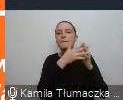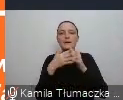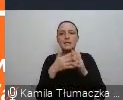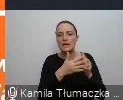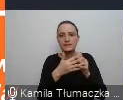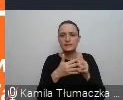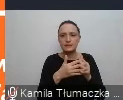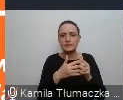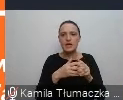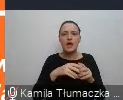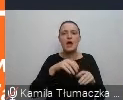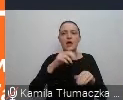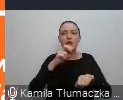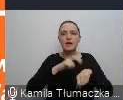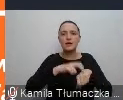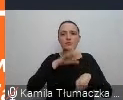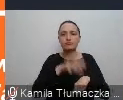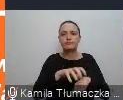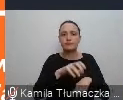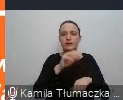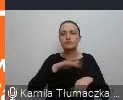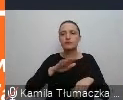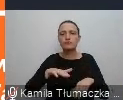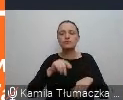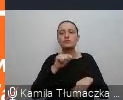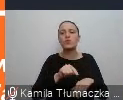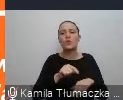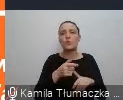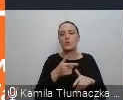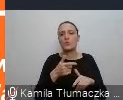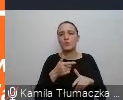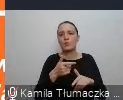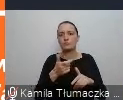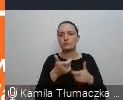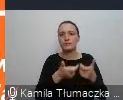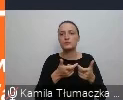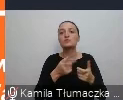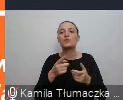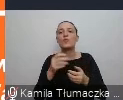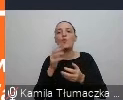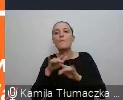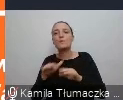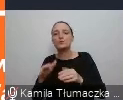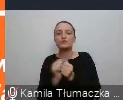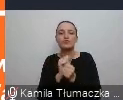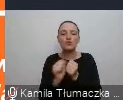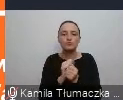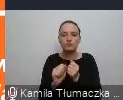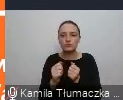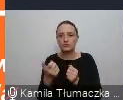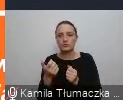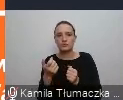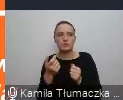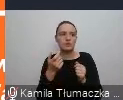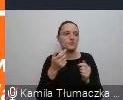Akademii Pediatrycznej. Ja to badanie, na które terapeuci się powołują, że komputer szkodzi dzieciom albo, że multimediów